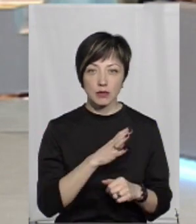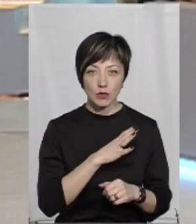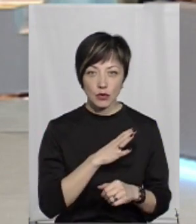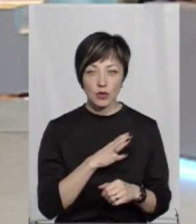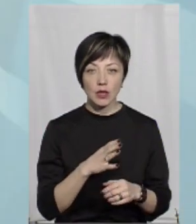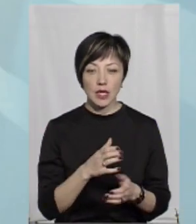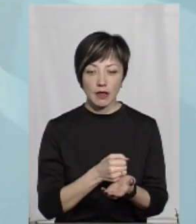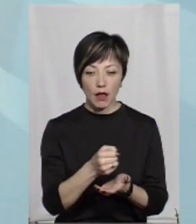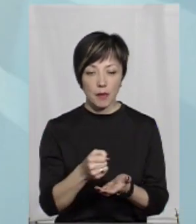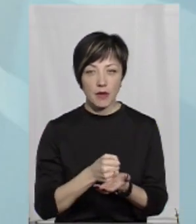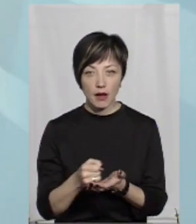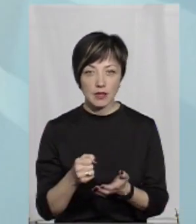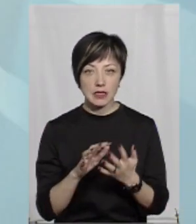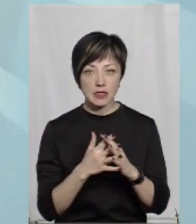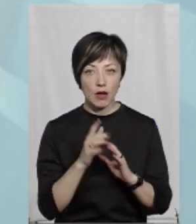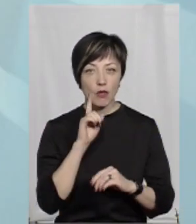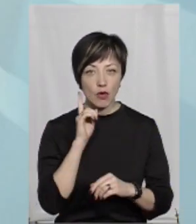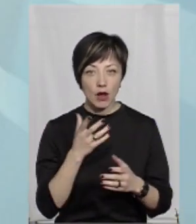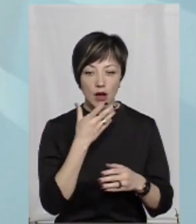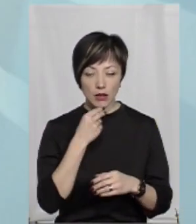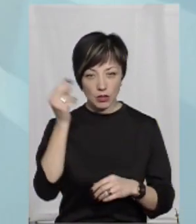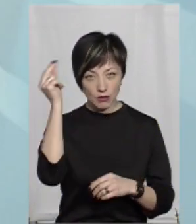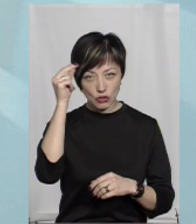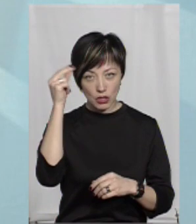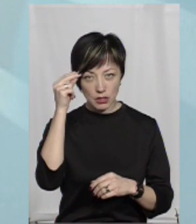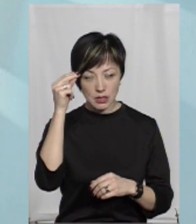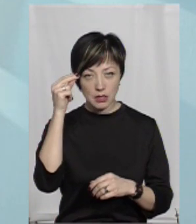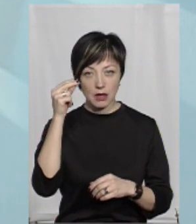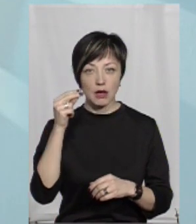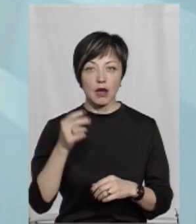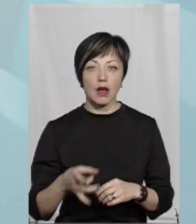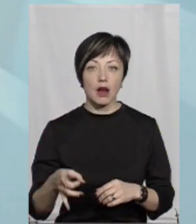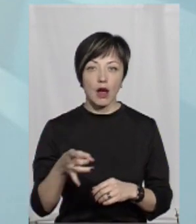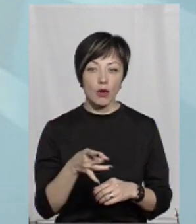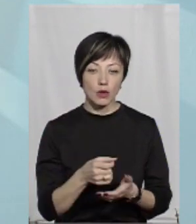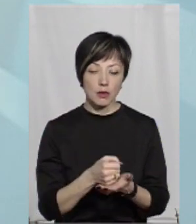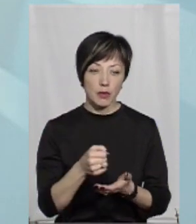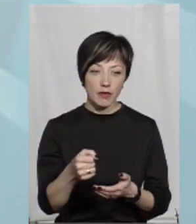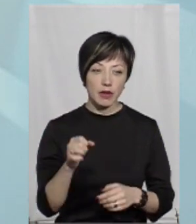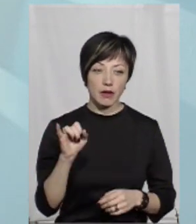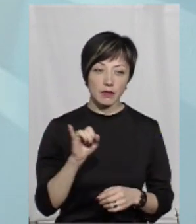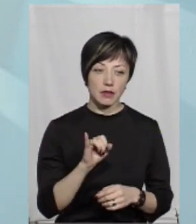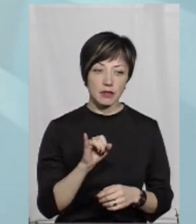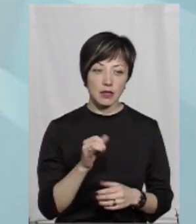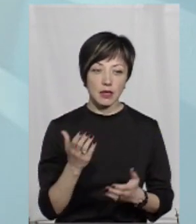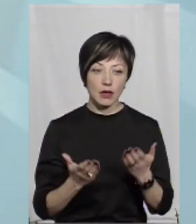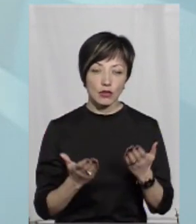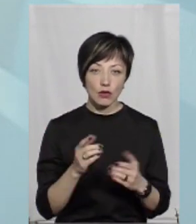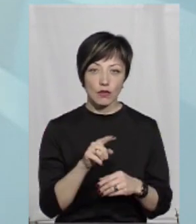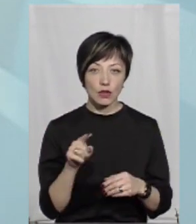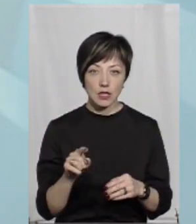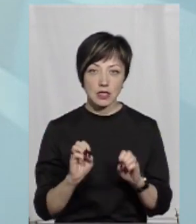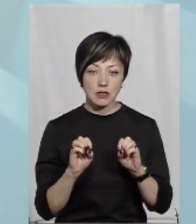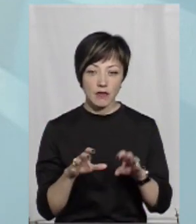Було цільові направлення. Це сільська молодь, яка гарно навчалася, район направляв, якщо вони